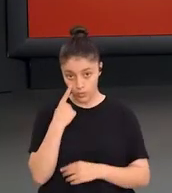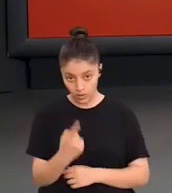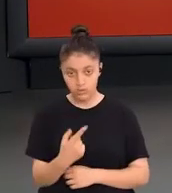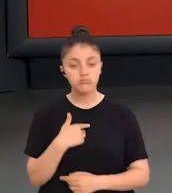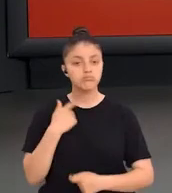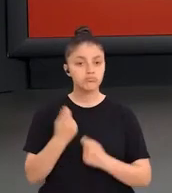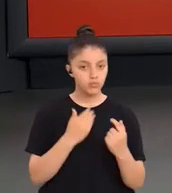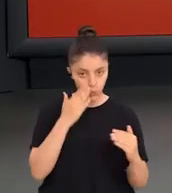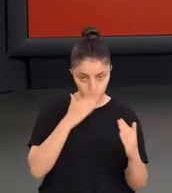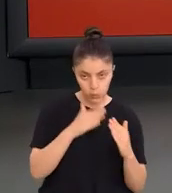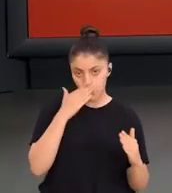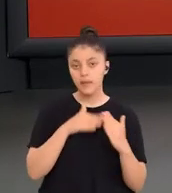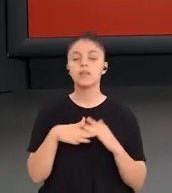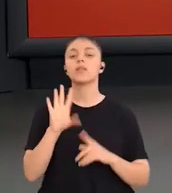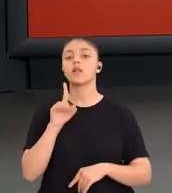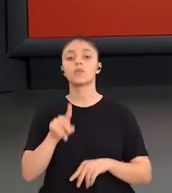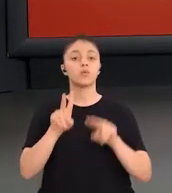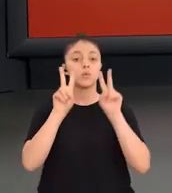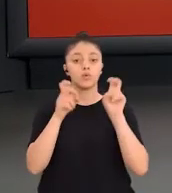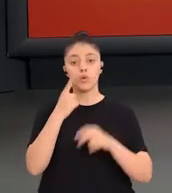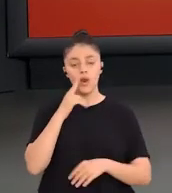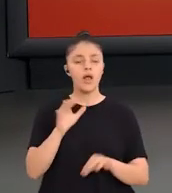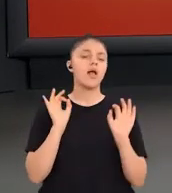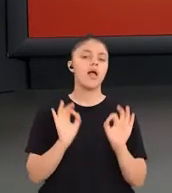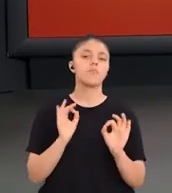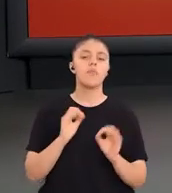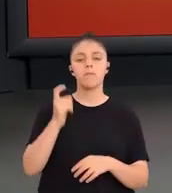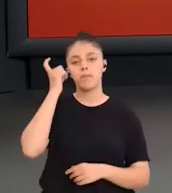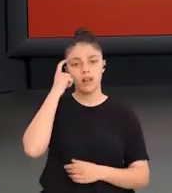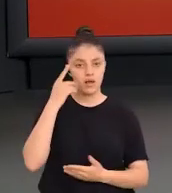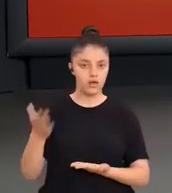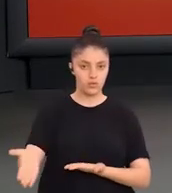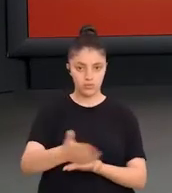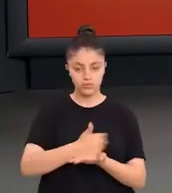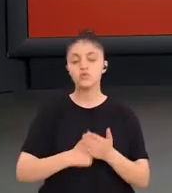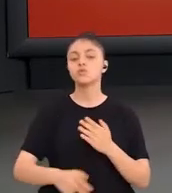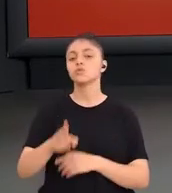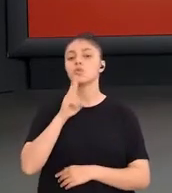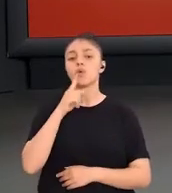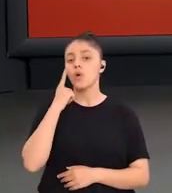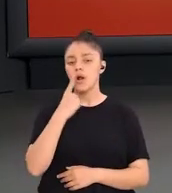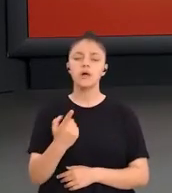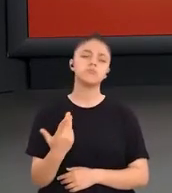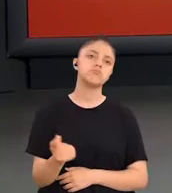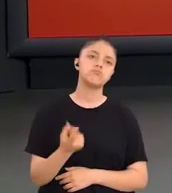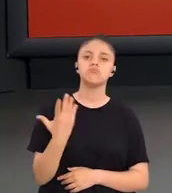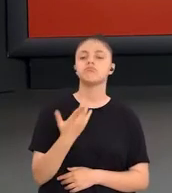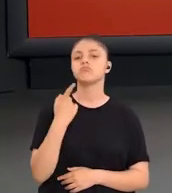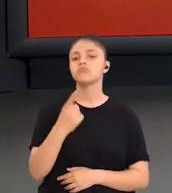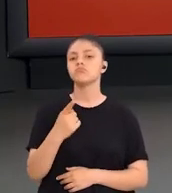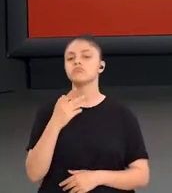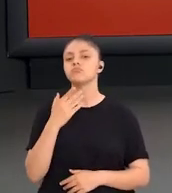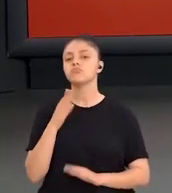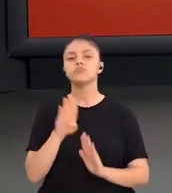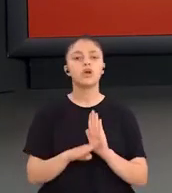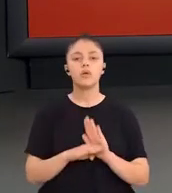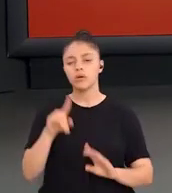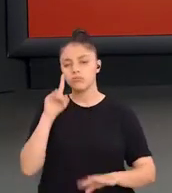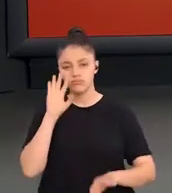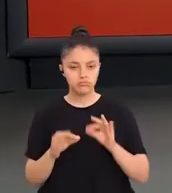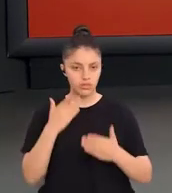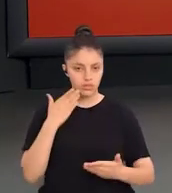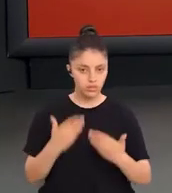olarak işleyip işlemediğine ilişkin sürekli veriler alırız. Ve bunun sonunda bir bakıma programın